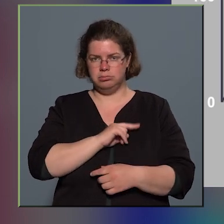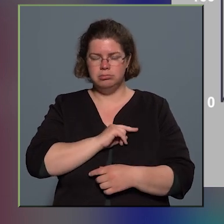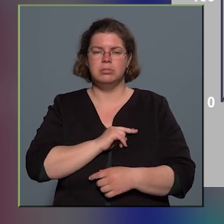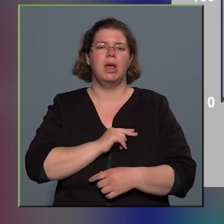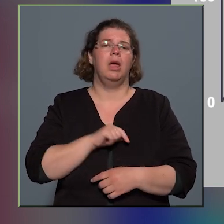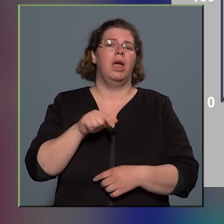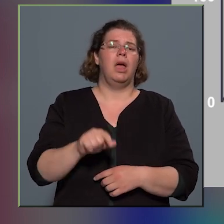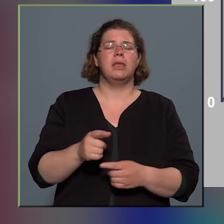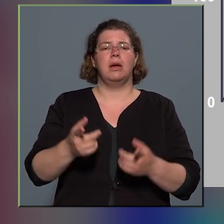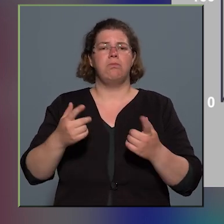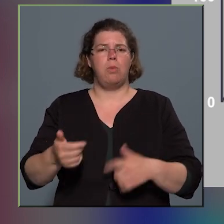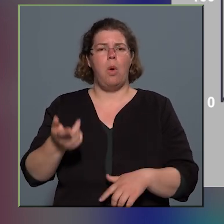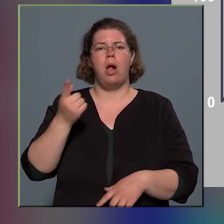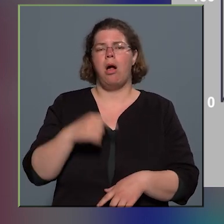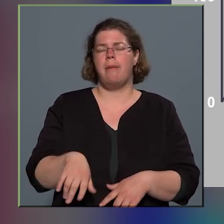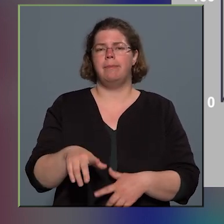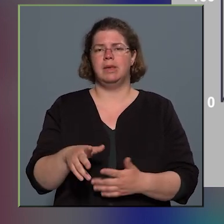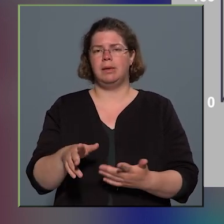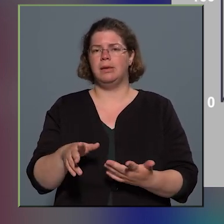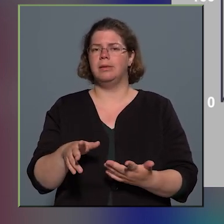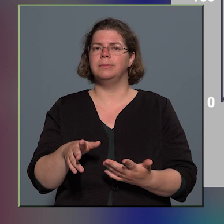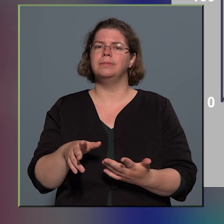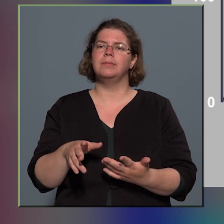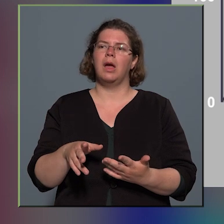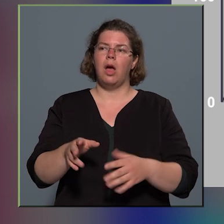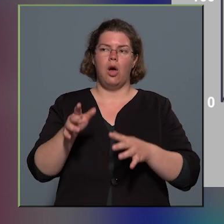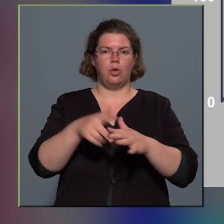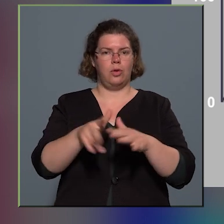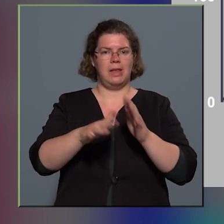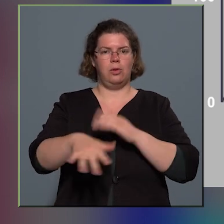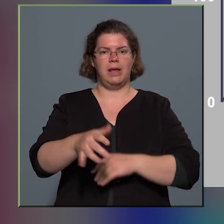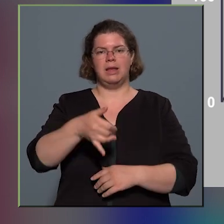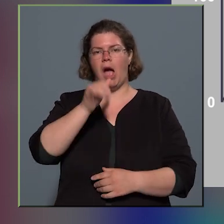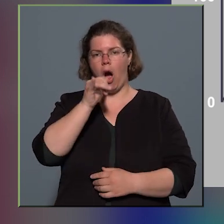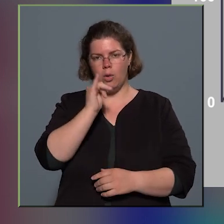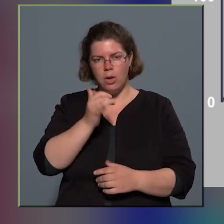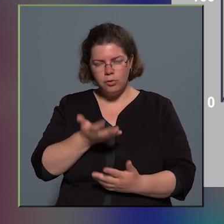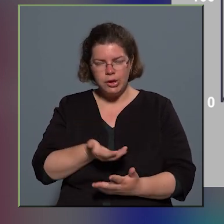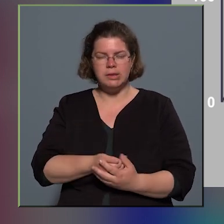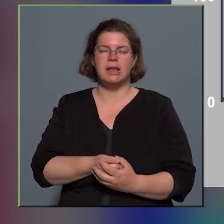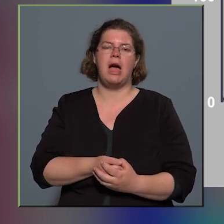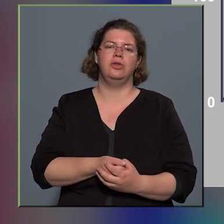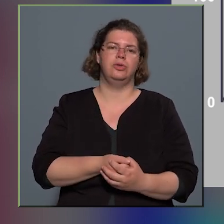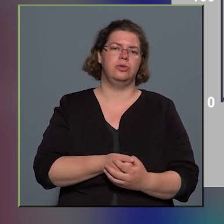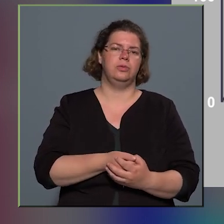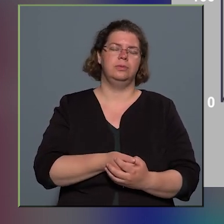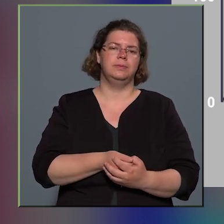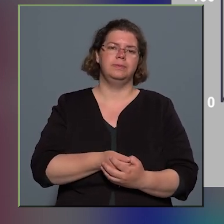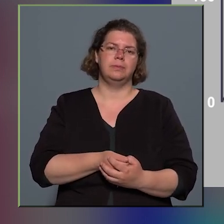közül szintén, ami kifejezetten a közterületi alkoholfogyasztáshoz, ugye a